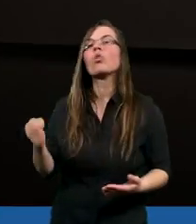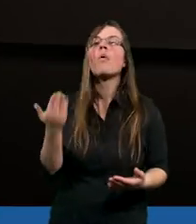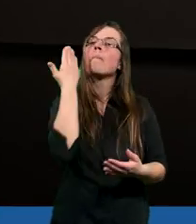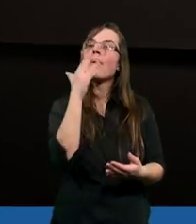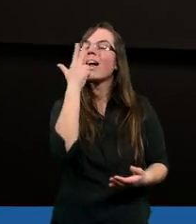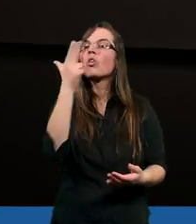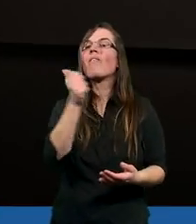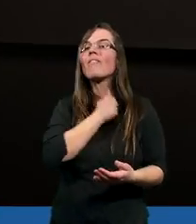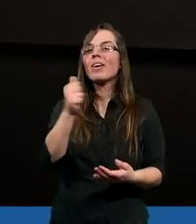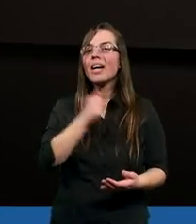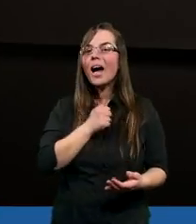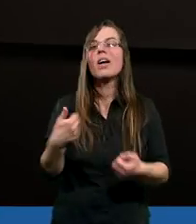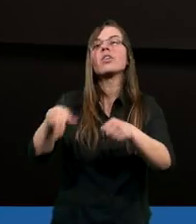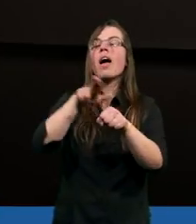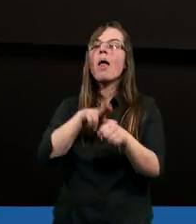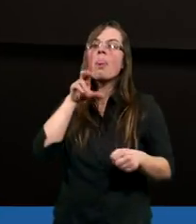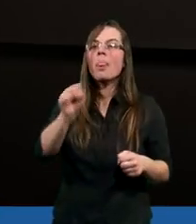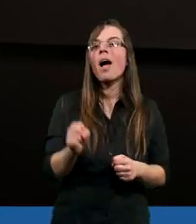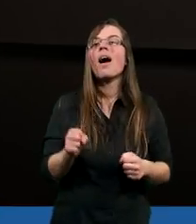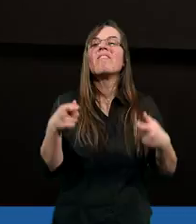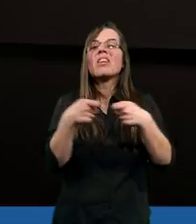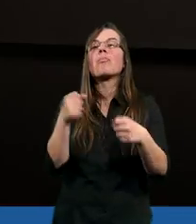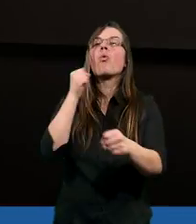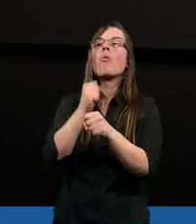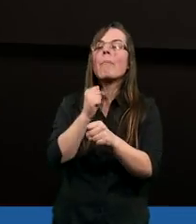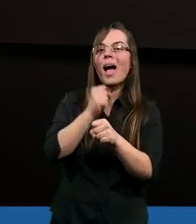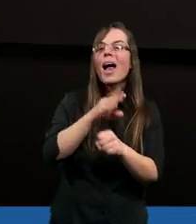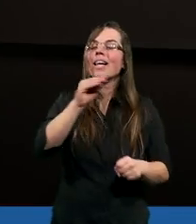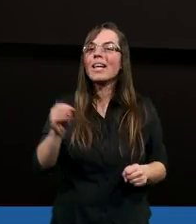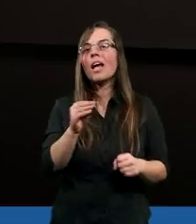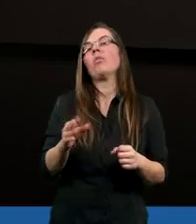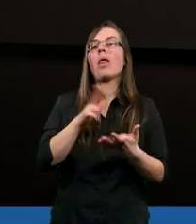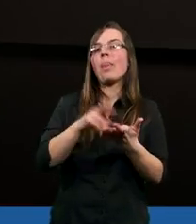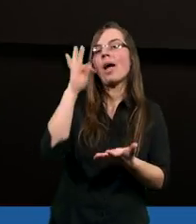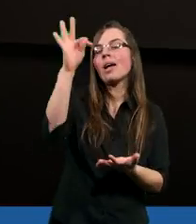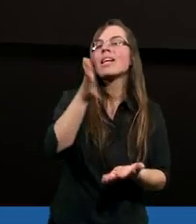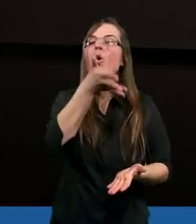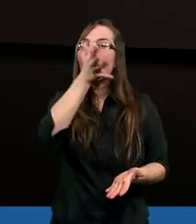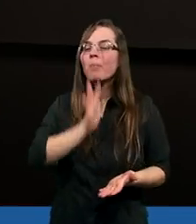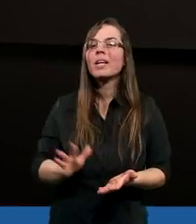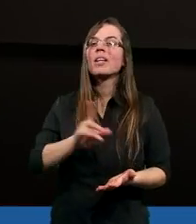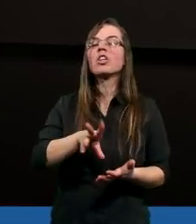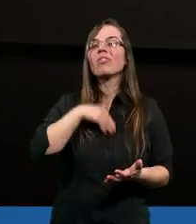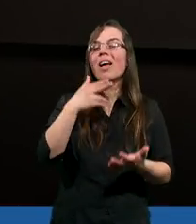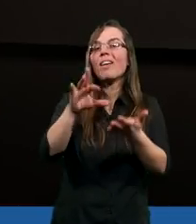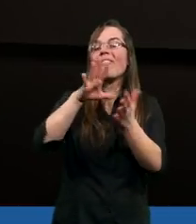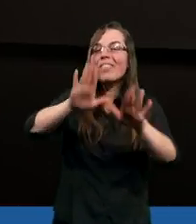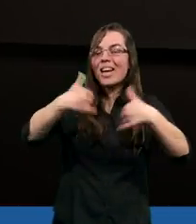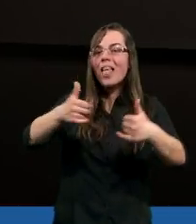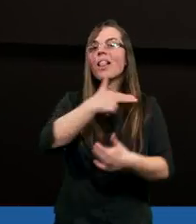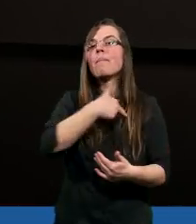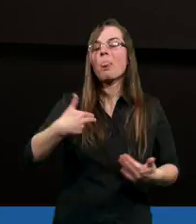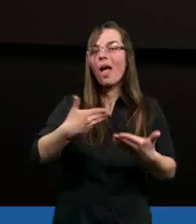bardzo wyraźnie na współpracę i na jego misję względem nas.